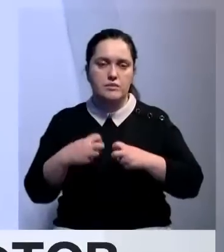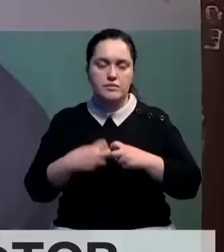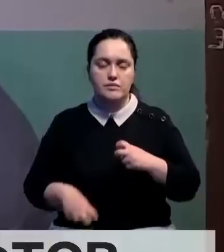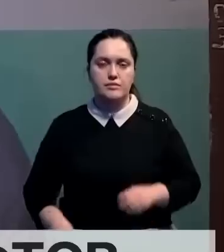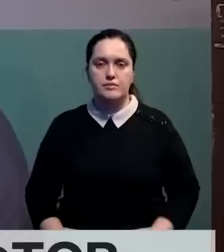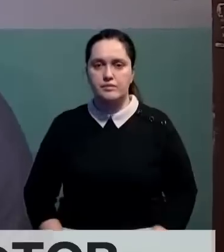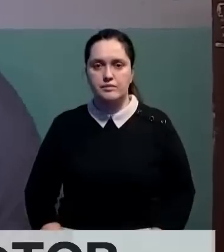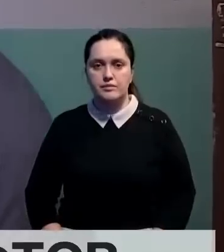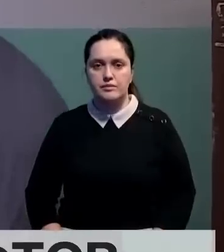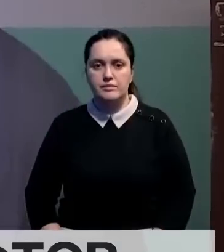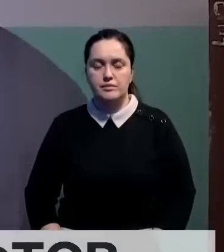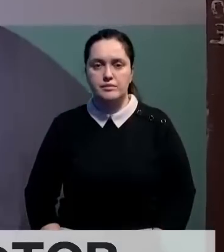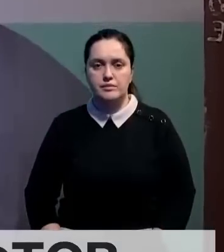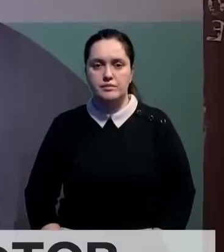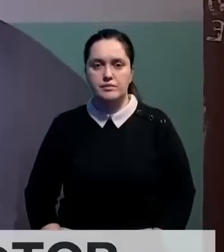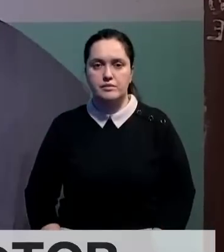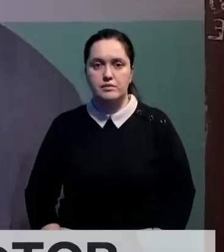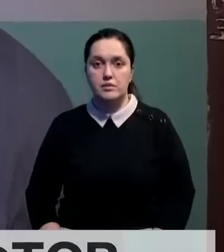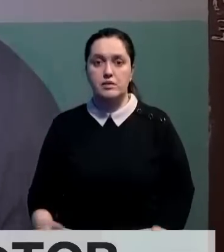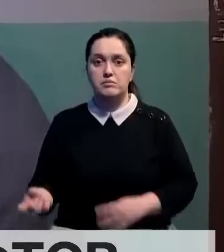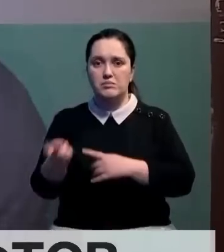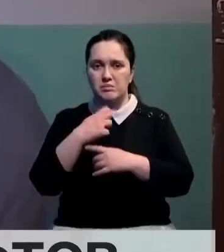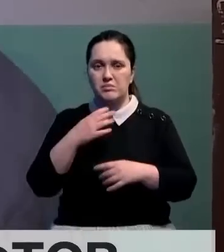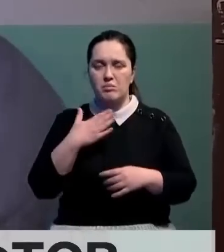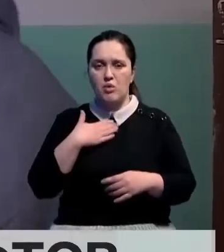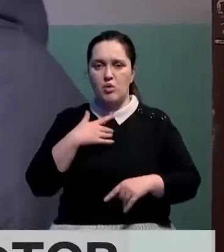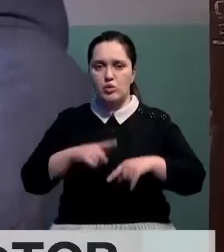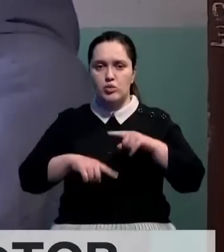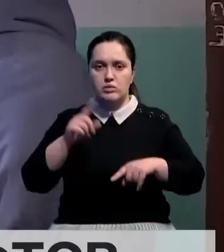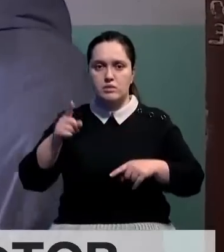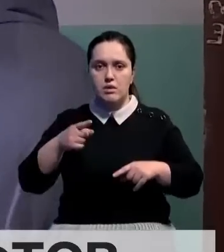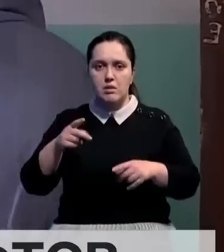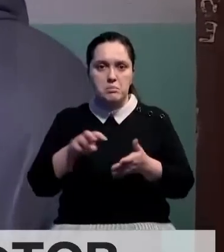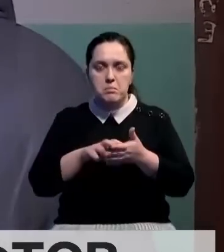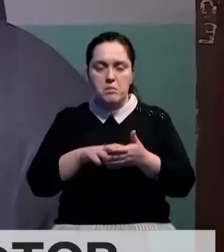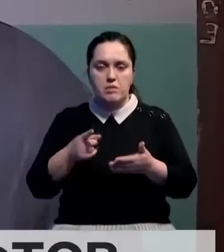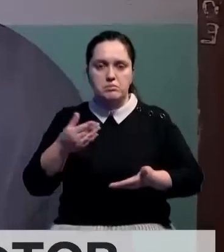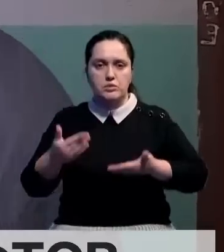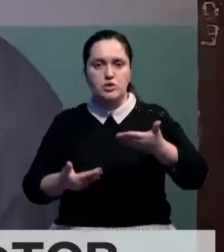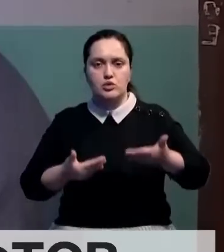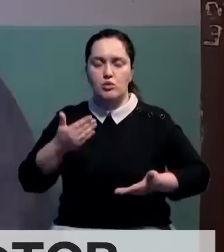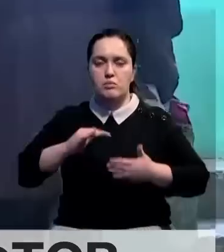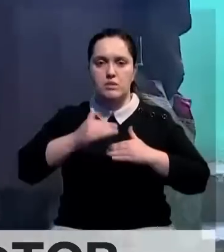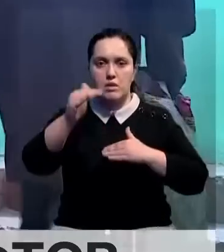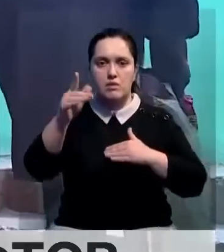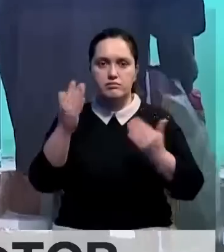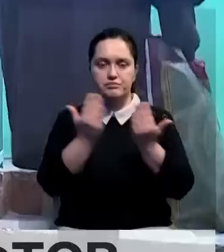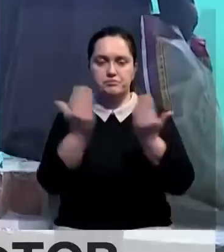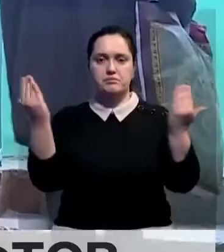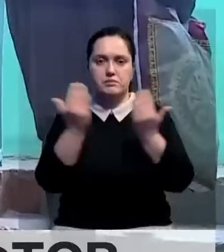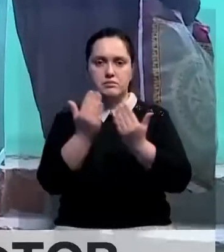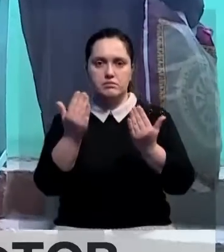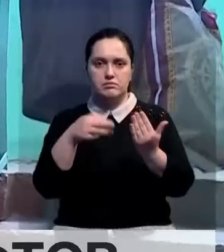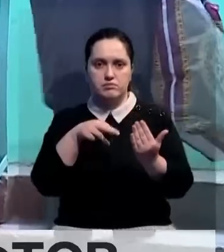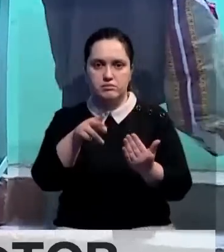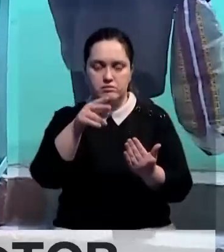строя. Тетя приезжает, да. Бывает, она пешком поднимается, боится. Он поможет, что он быстро открывается и закрывается лифт. И не успевают люди зайти. Он